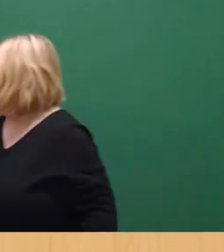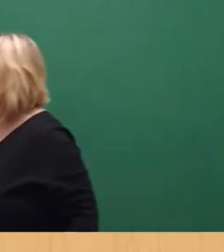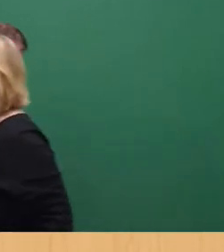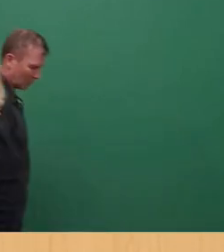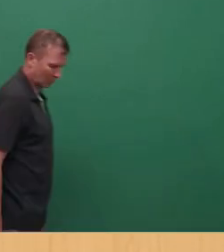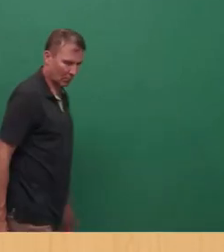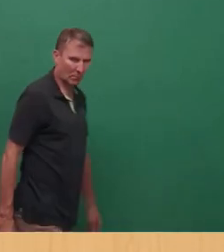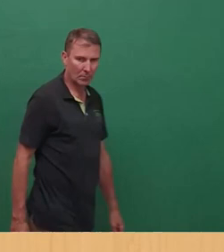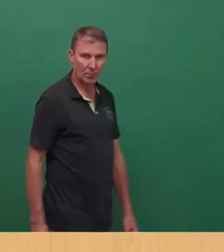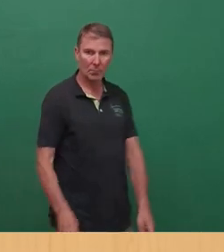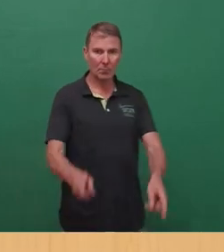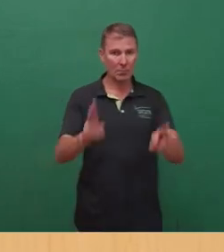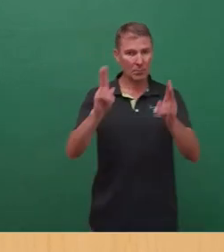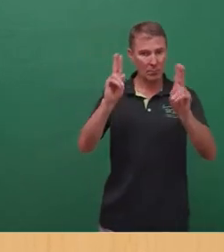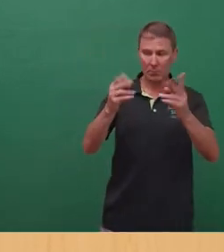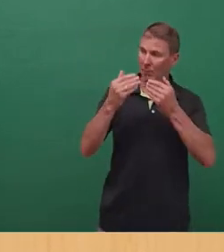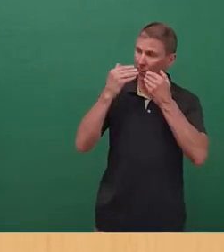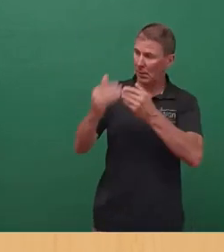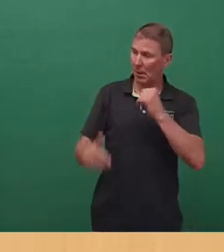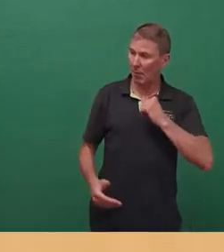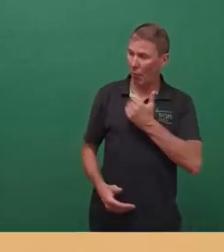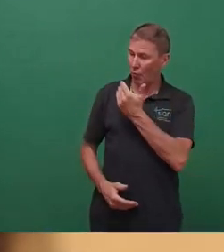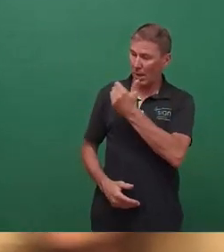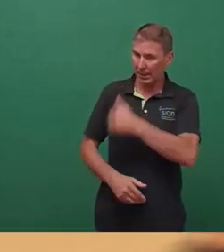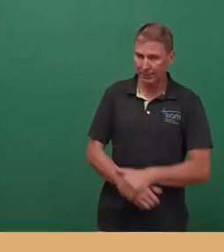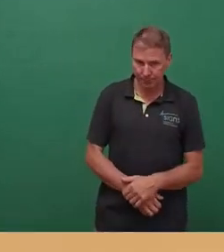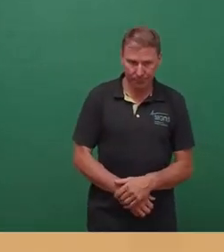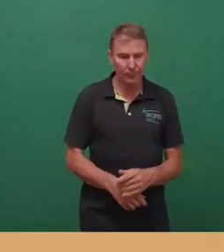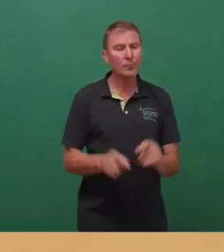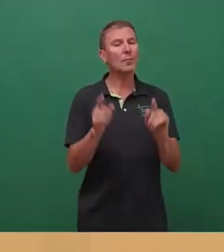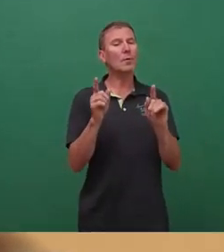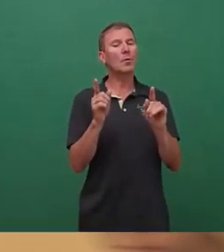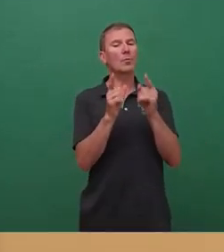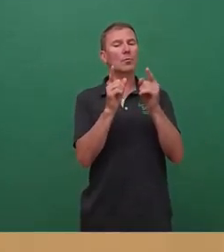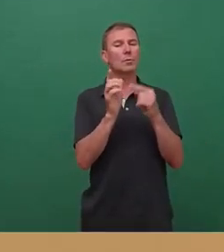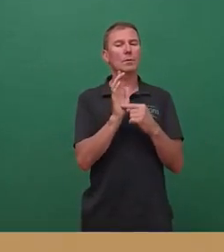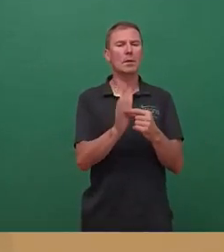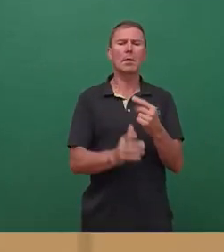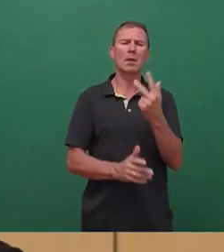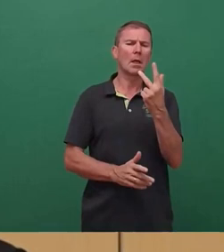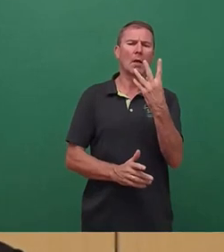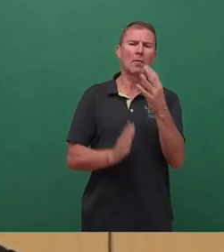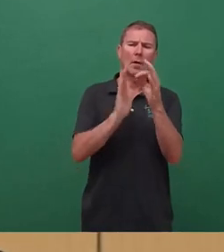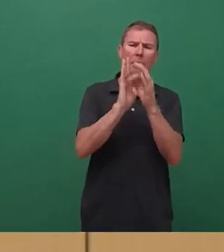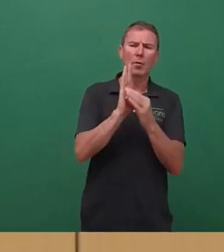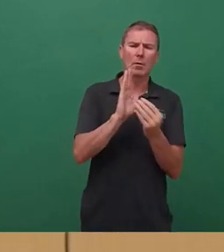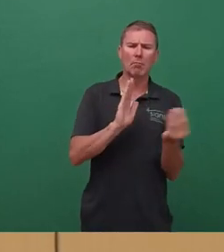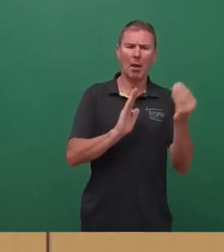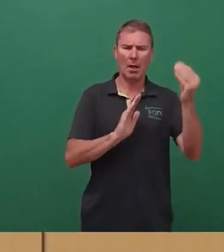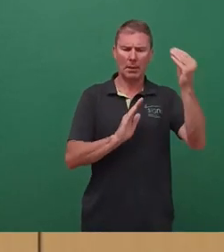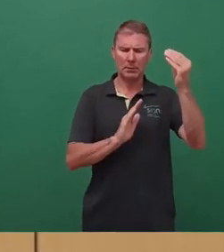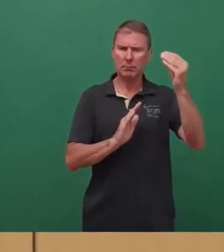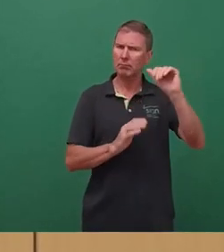Ja, vielen Dank, Frau Kollegin. Nur kurz drei, vier Punkte ergänzt. Das Erste ist, dass wir